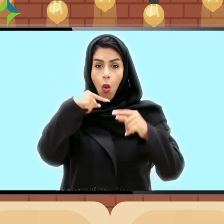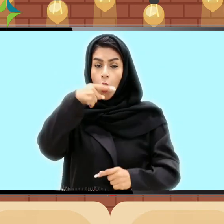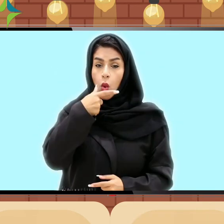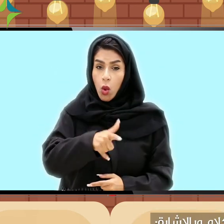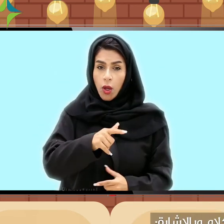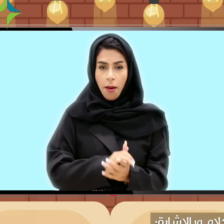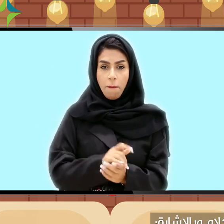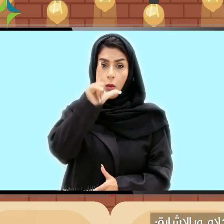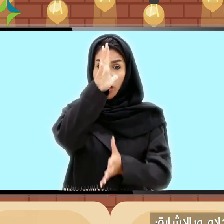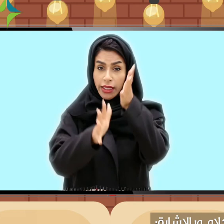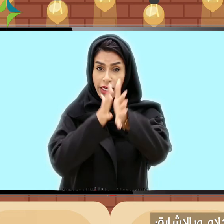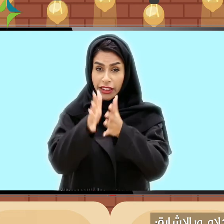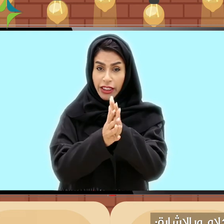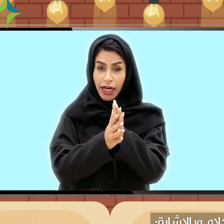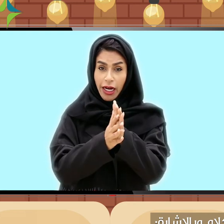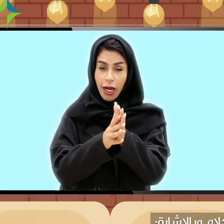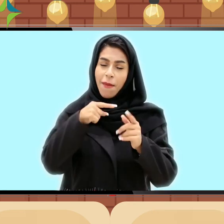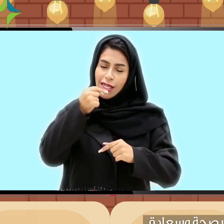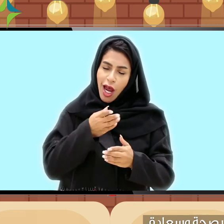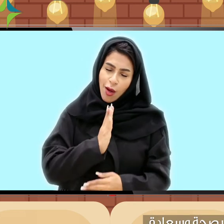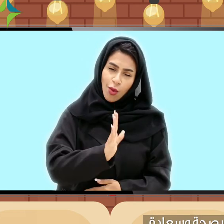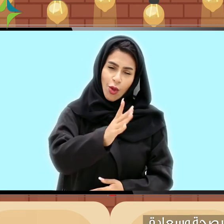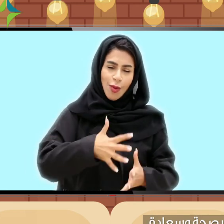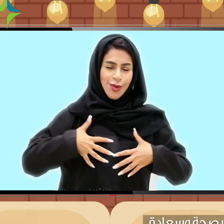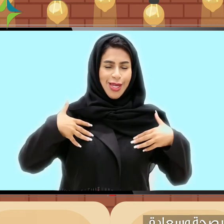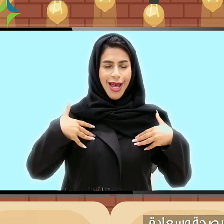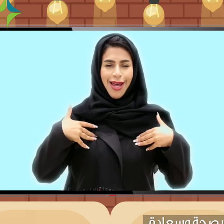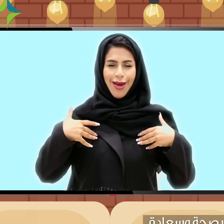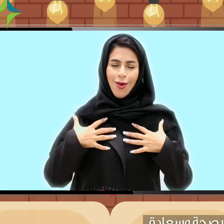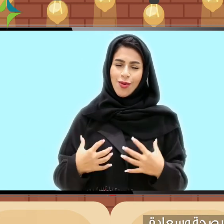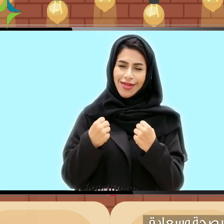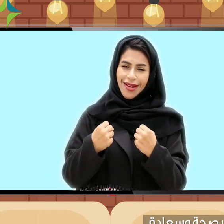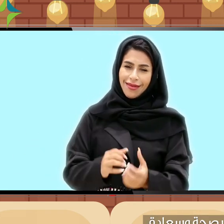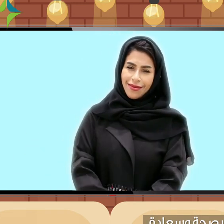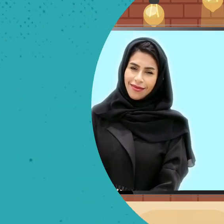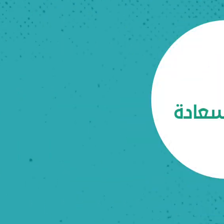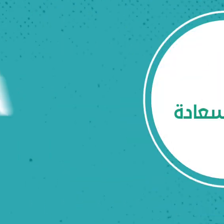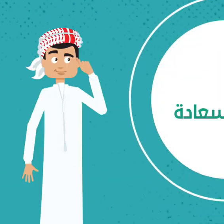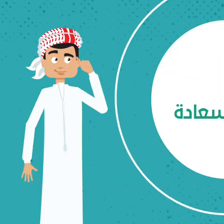الترفيه نقول لكم بالكلام والإشارة عساكم دوم بصحة وسعادة